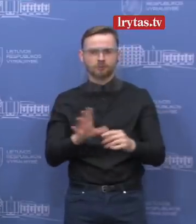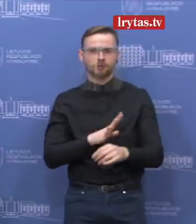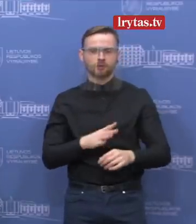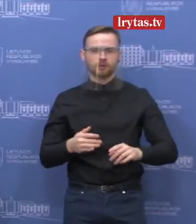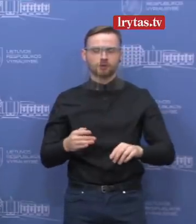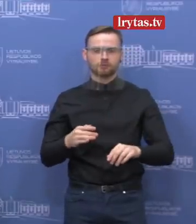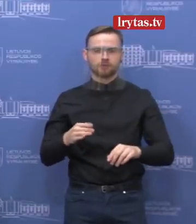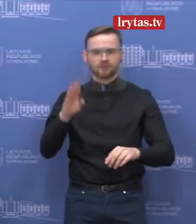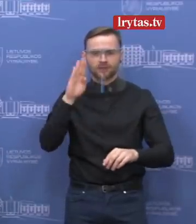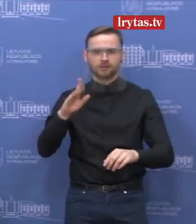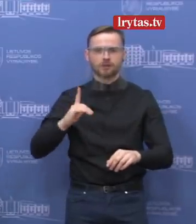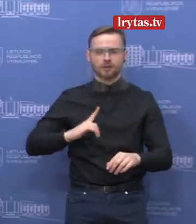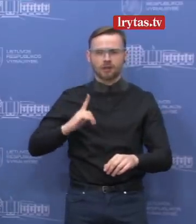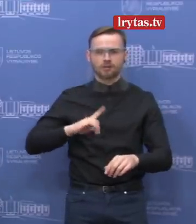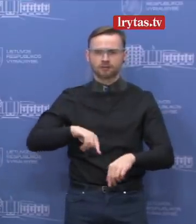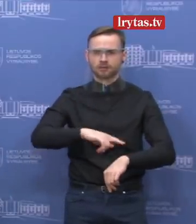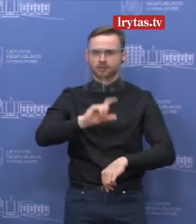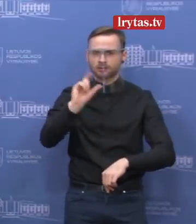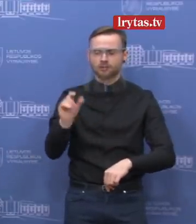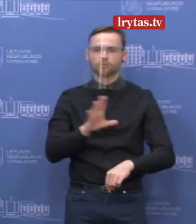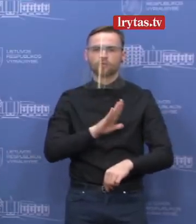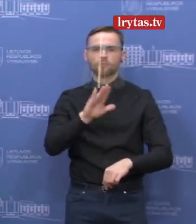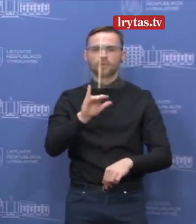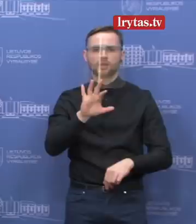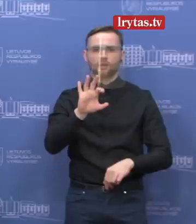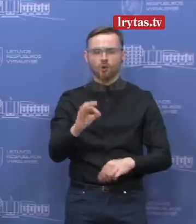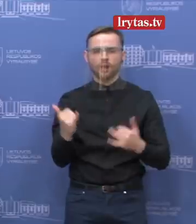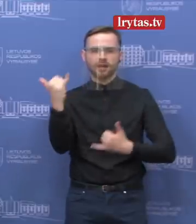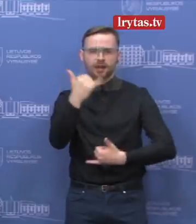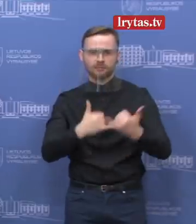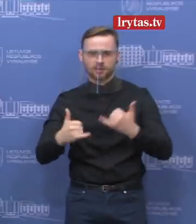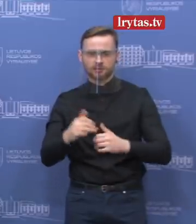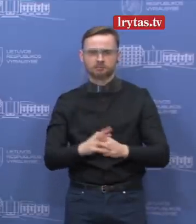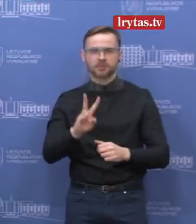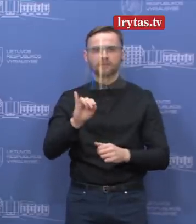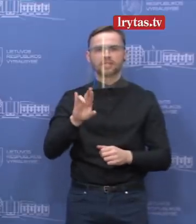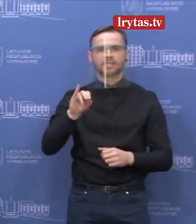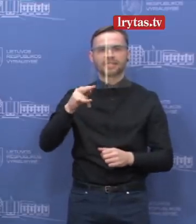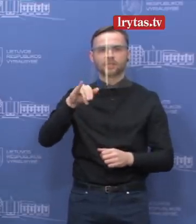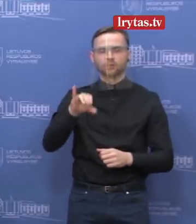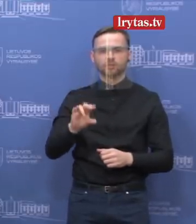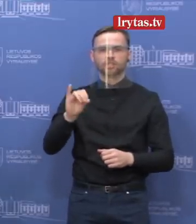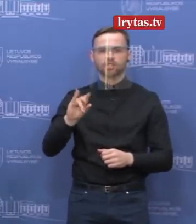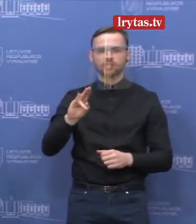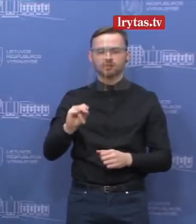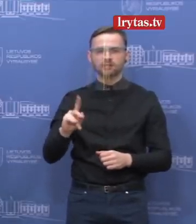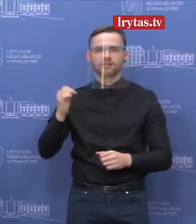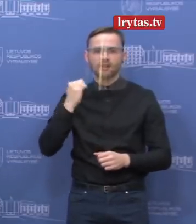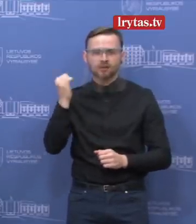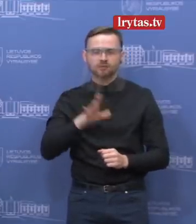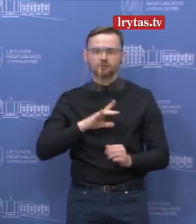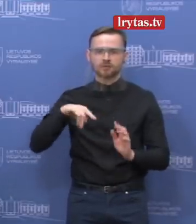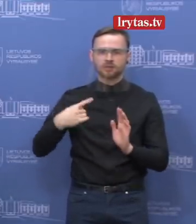laukias, bet prie mūsų prisijungia biochemikas profesorius Virginijus Šikšnys. Profesorių labai ačiū už kantrybę, kad